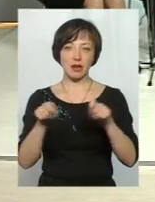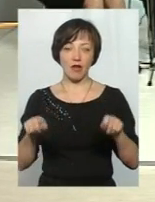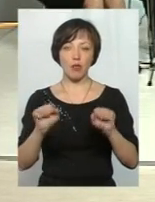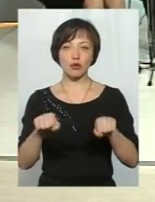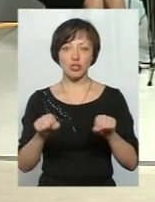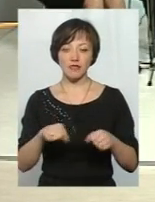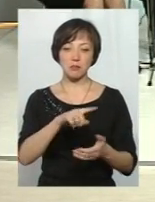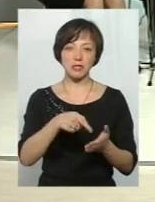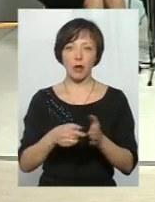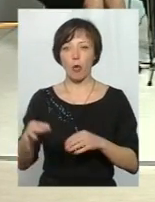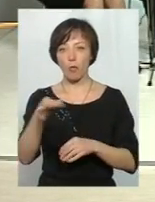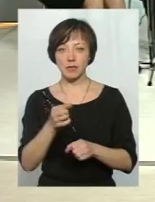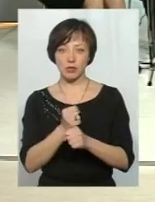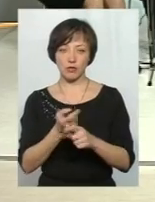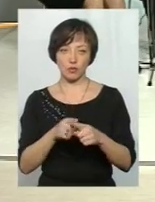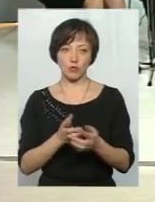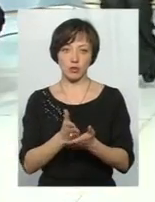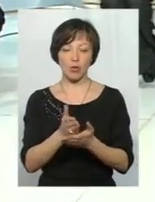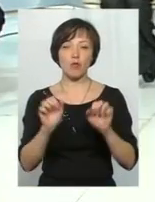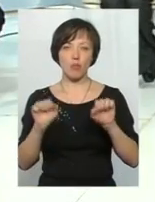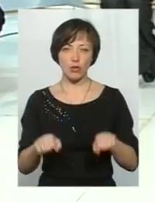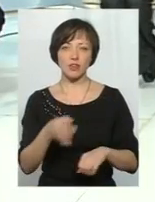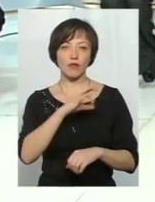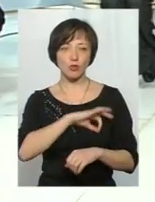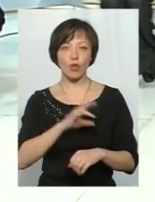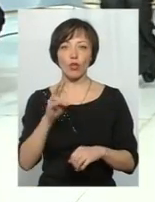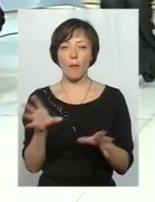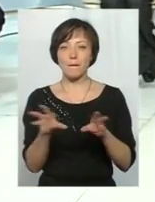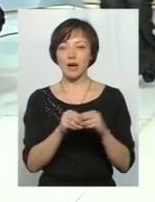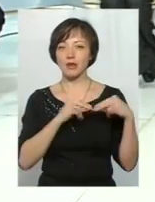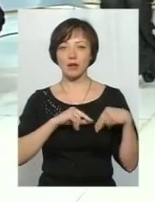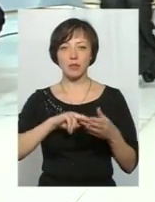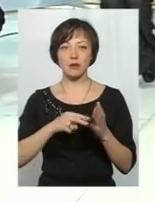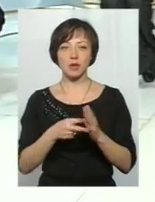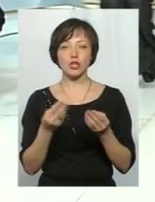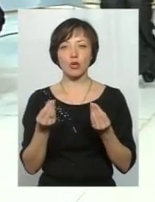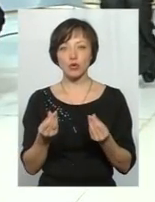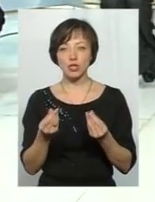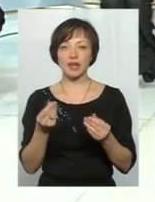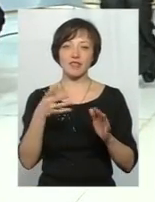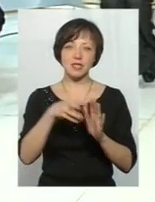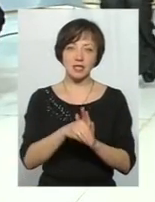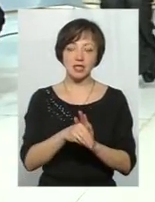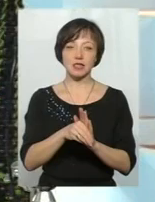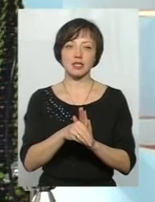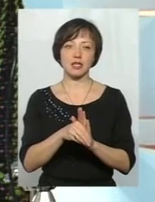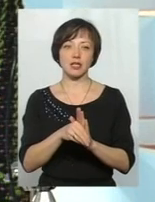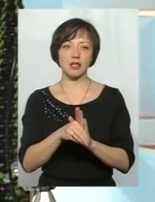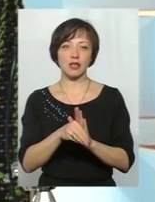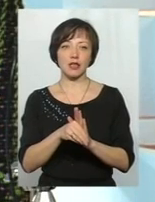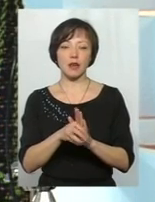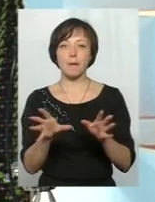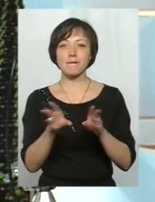і області, працювати в цьому напрямку. Можна буде використовувати, але партнерство там передбачає кошти інвестицій. Там